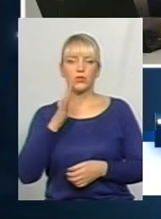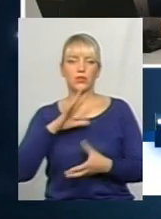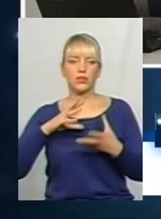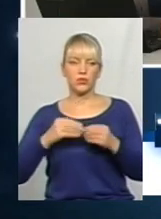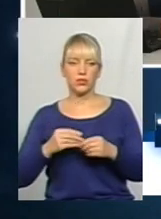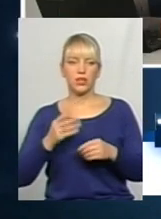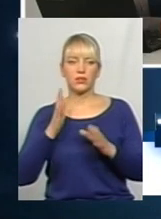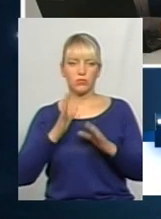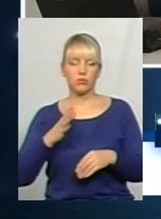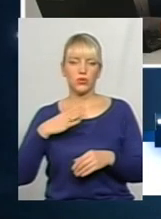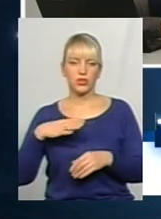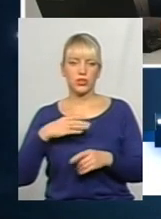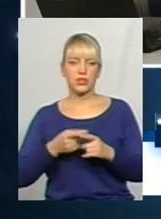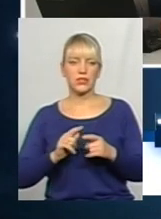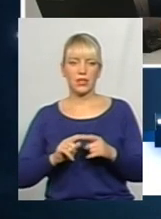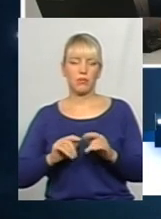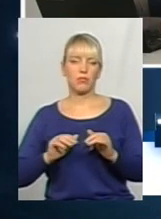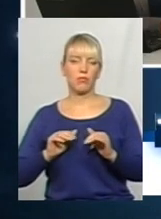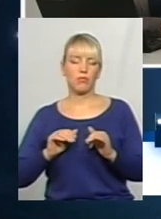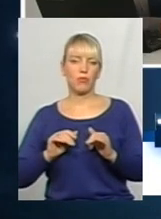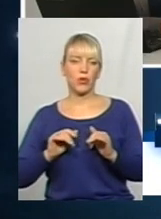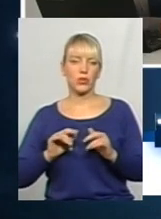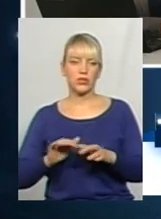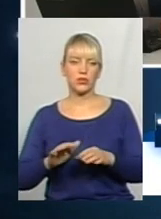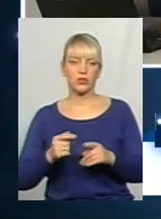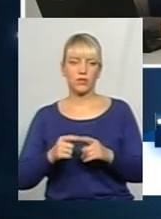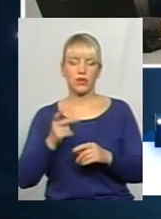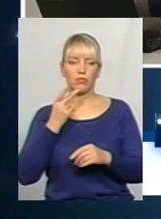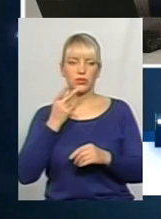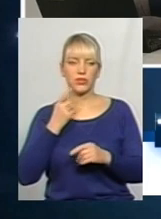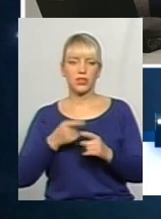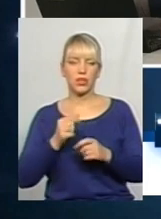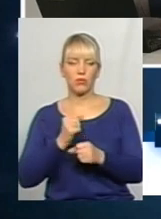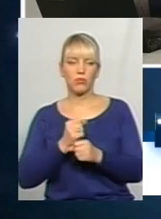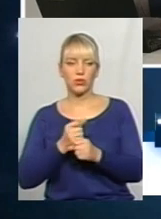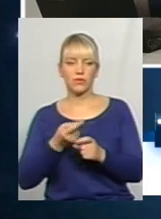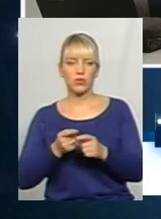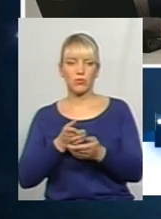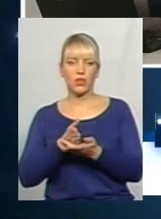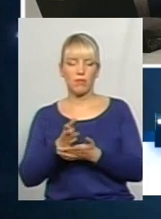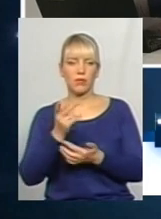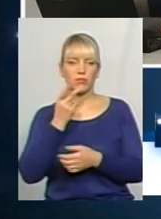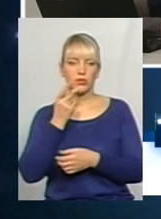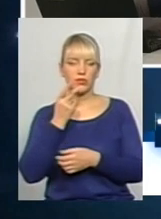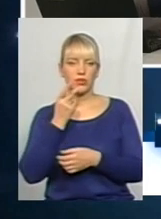будемо чекати. Дана процедура, вона постійно йде, і робота в даному напрямку постійно йде. На сьогодні,